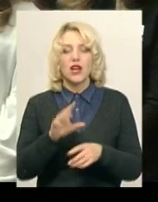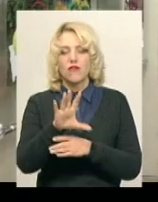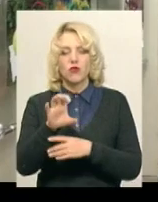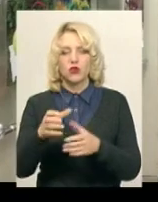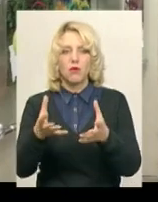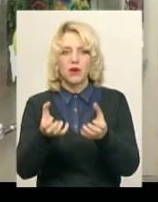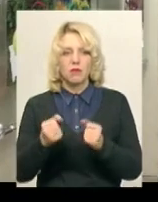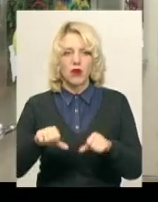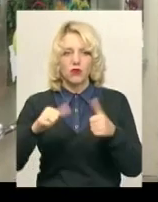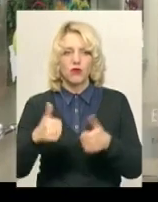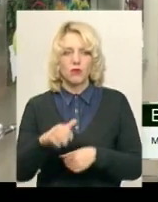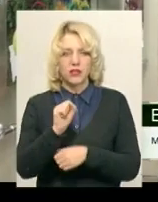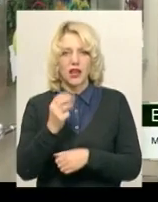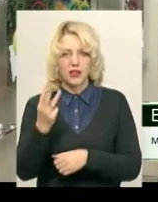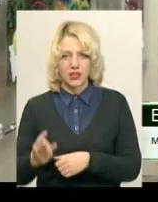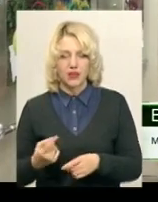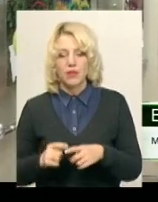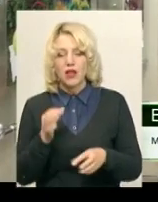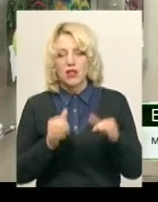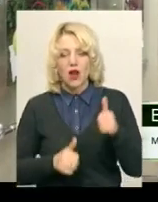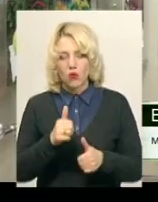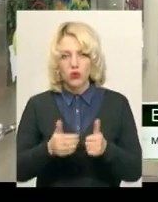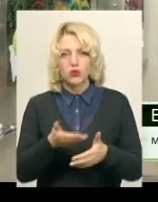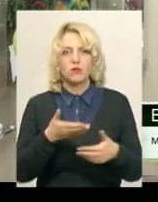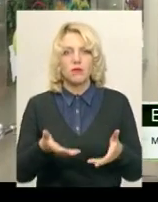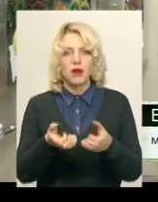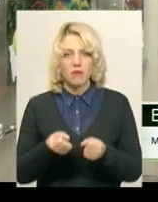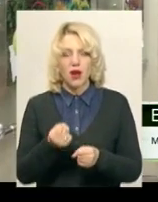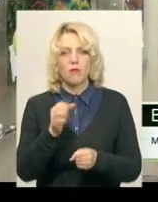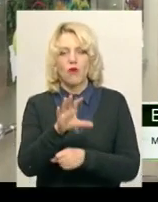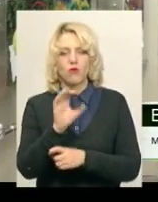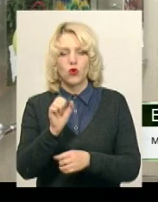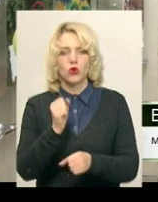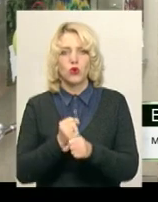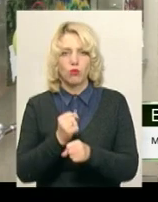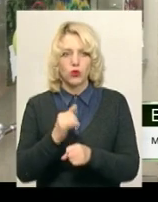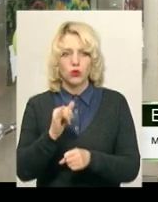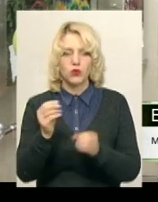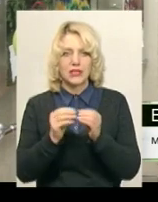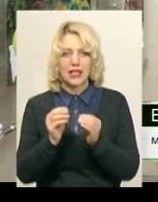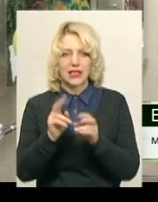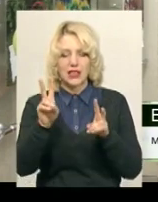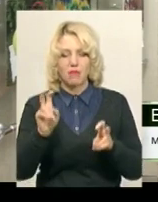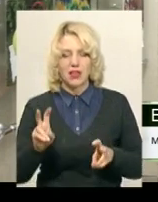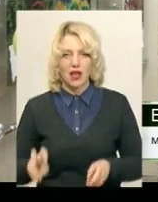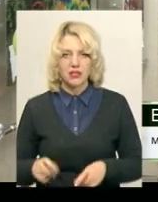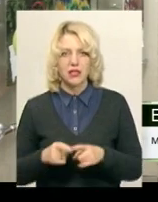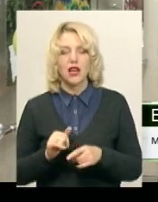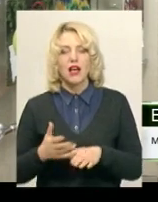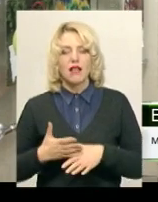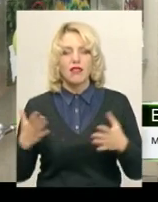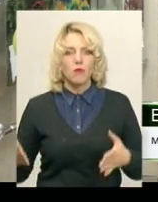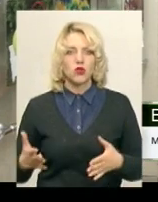А3. На конкурс ми приймаємо фотороботи у десяти номінаціях. Найпоширенішими